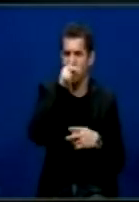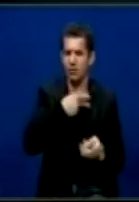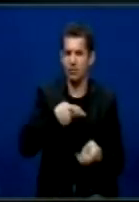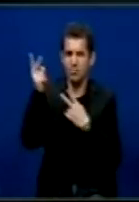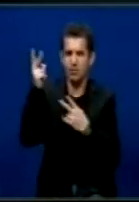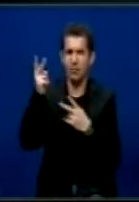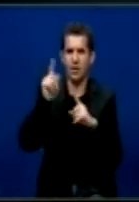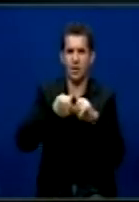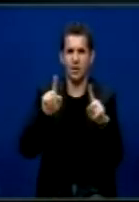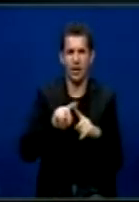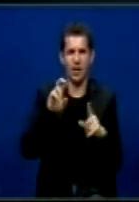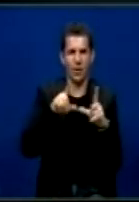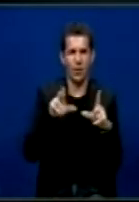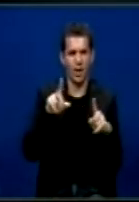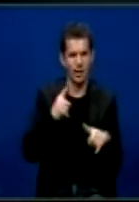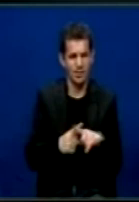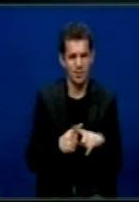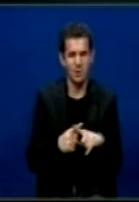edhe në misionin e uleksit.